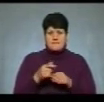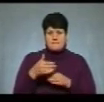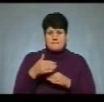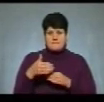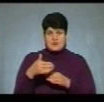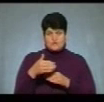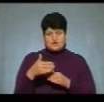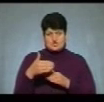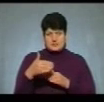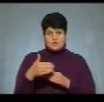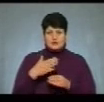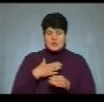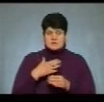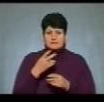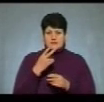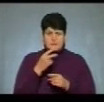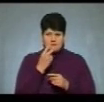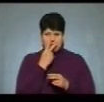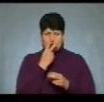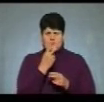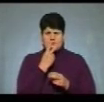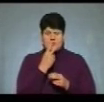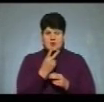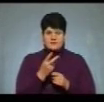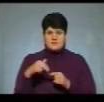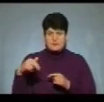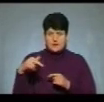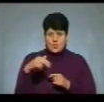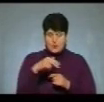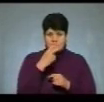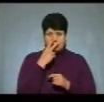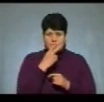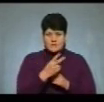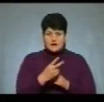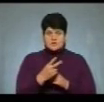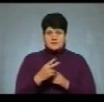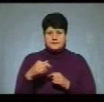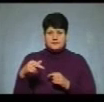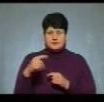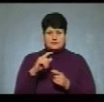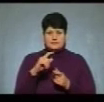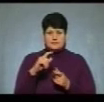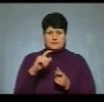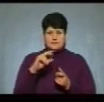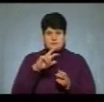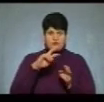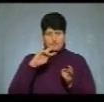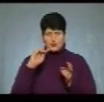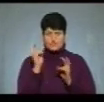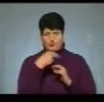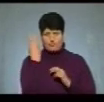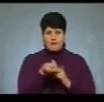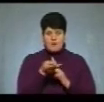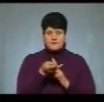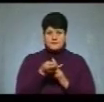до нас, я просто мельком побачив, так як він підходив, мельком він пішов з розвороту на землю, впав. Какун